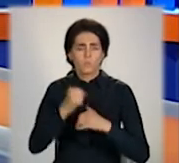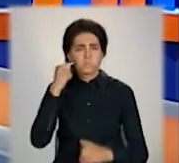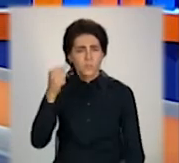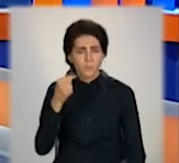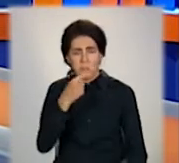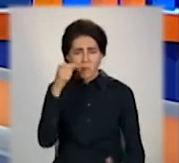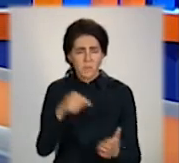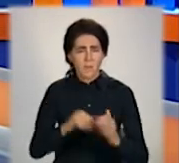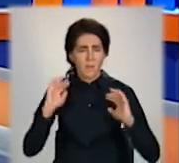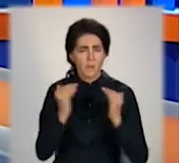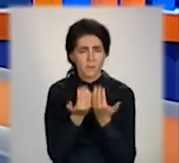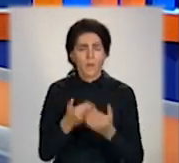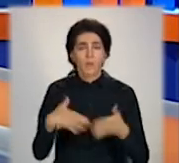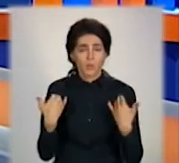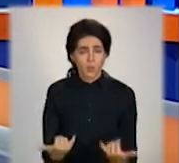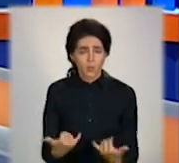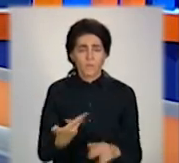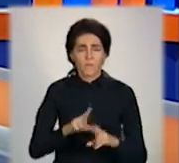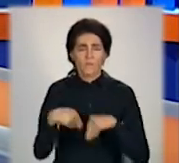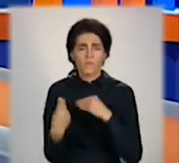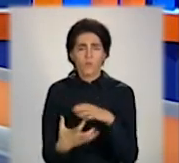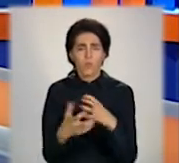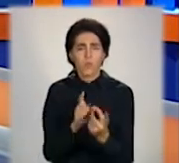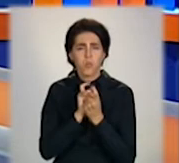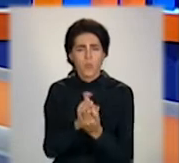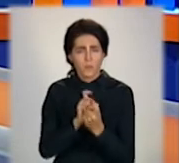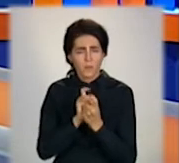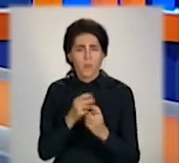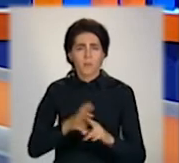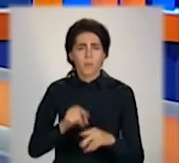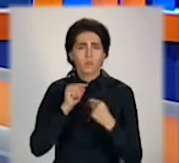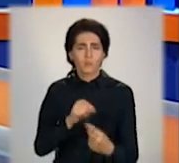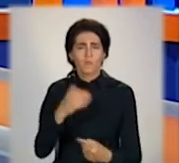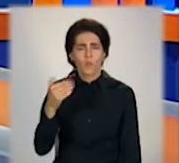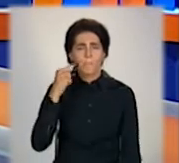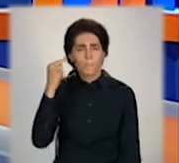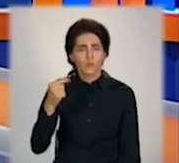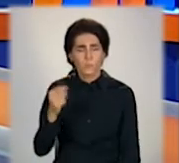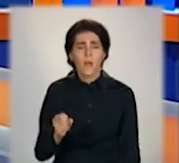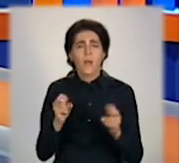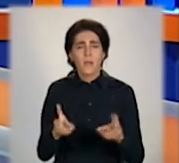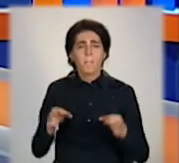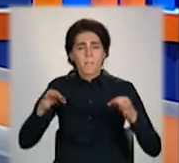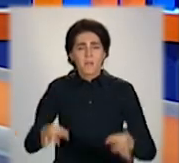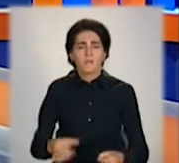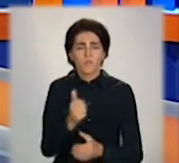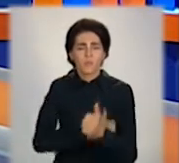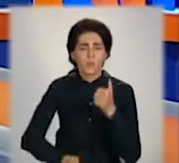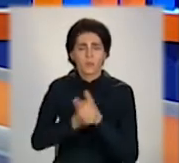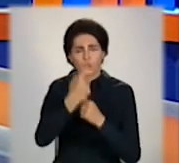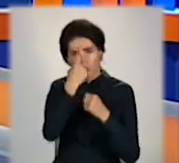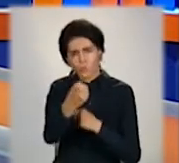осередку карантин. Саме сьогодні, у Всесвітній день боротьби проти сказу, розкажемо, як попередити